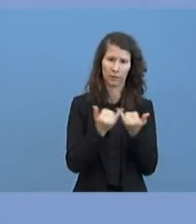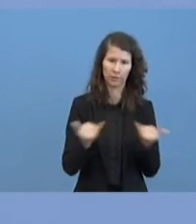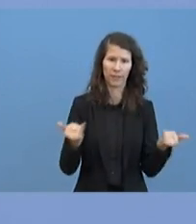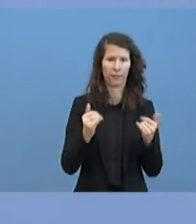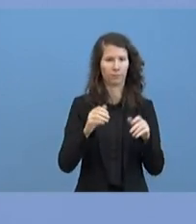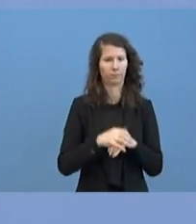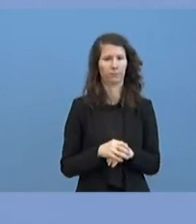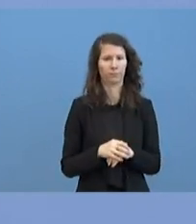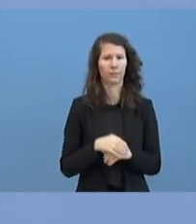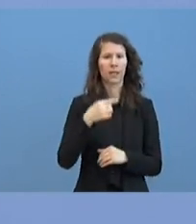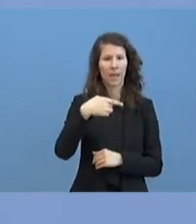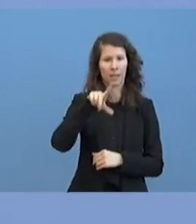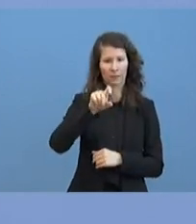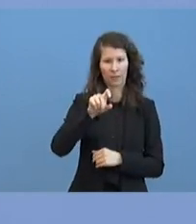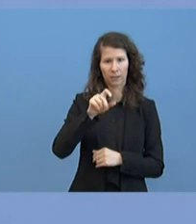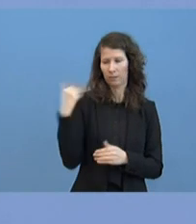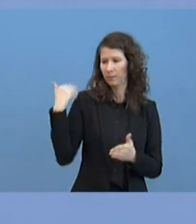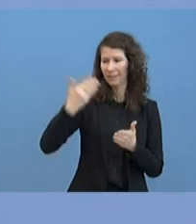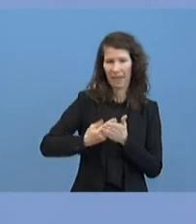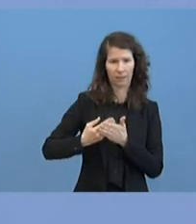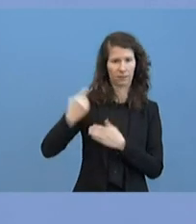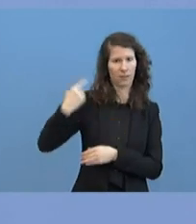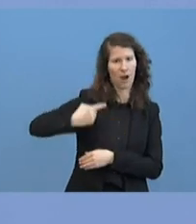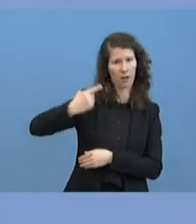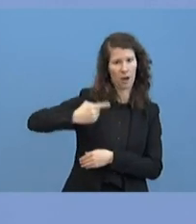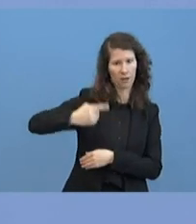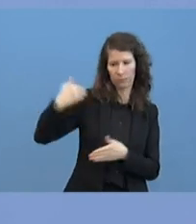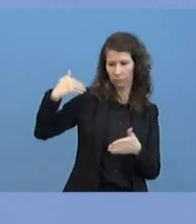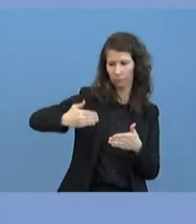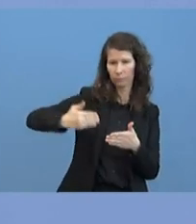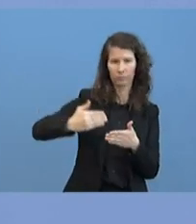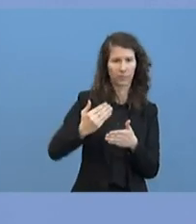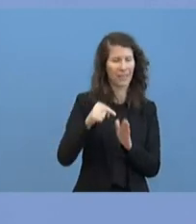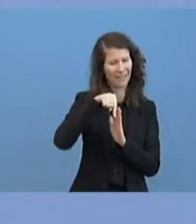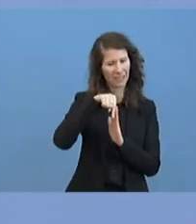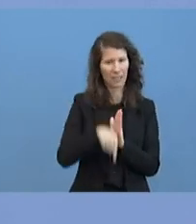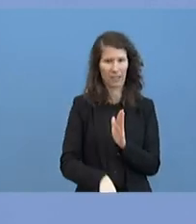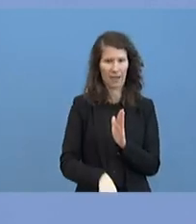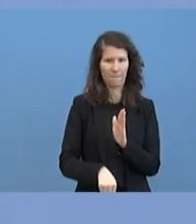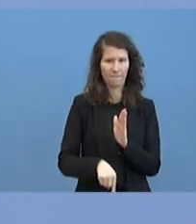in den vergangenen Jahren schon sehr intensiv an dem Thema